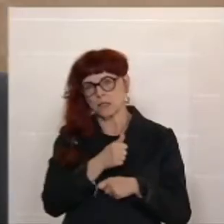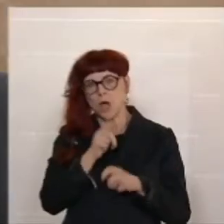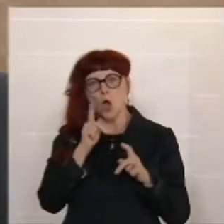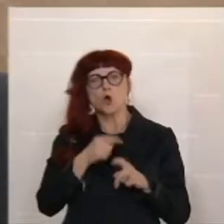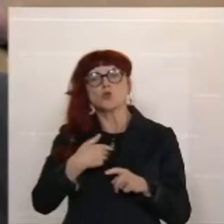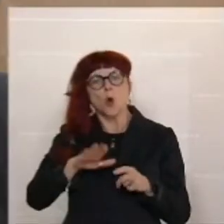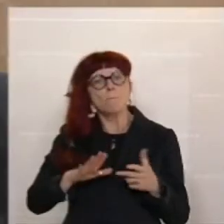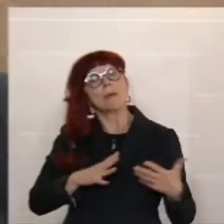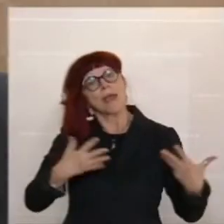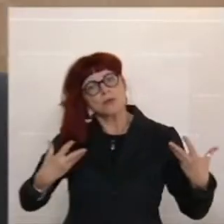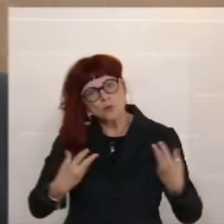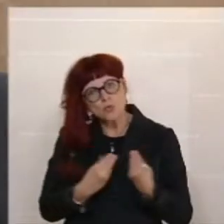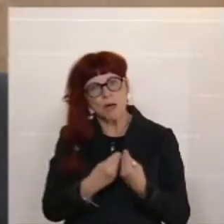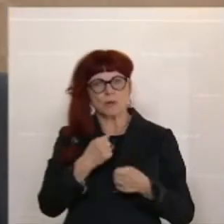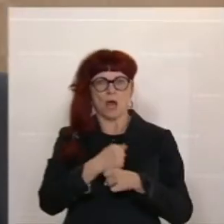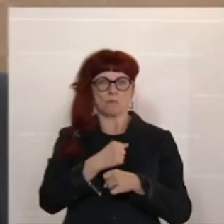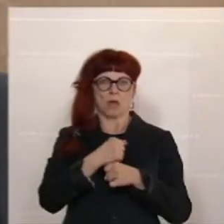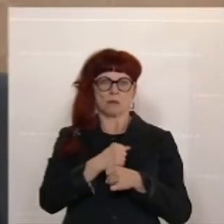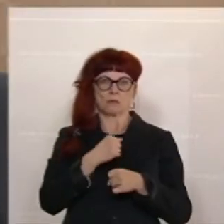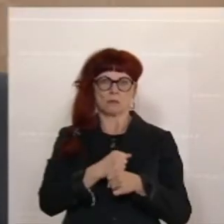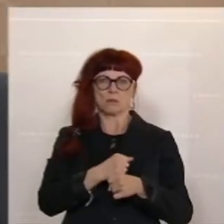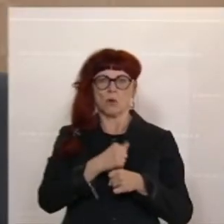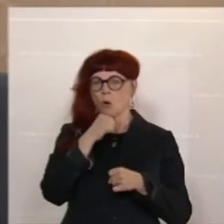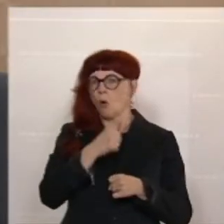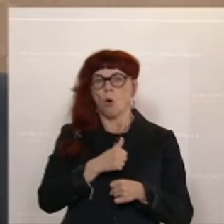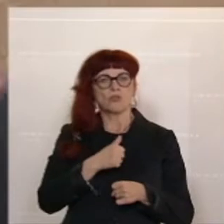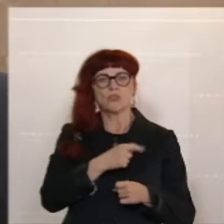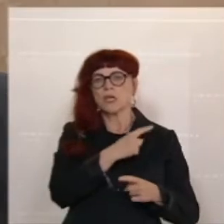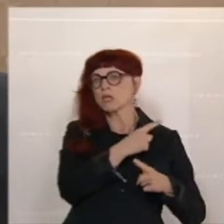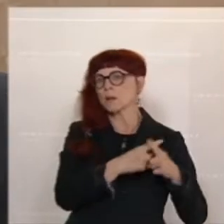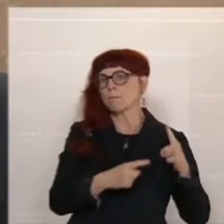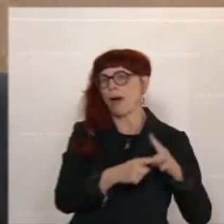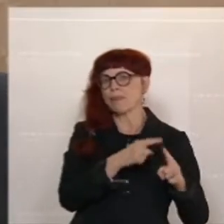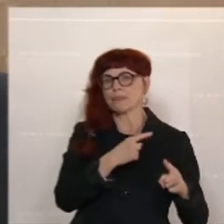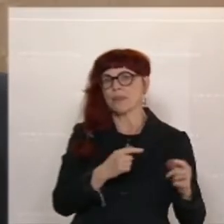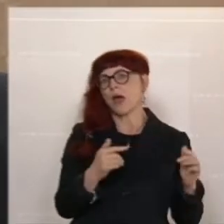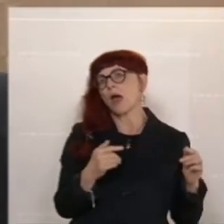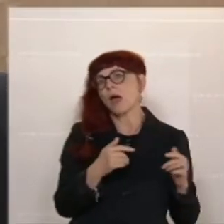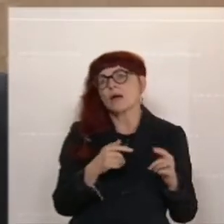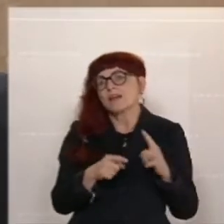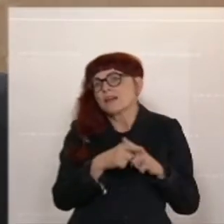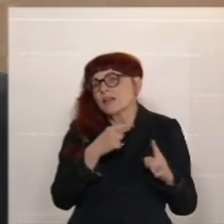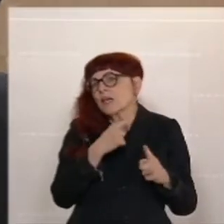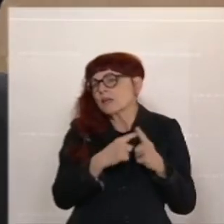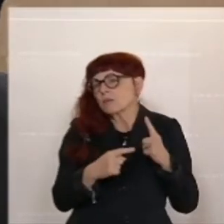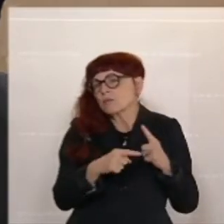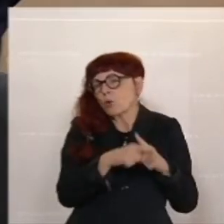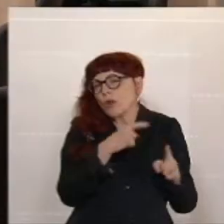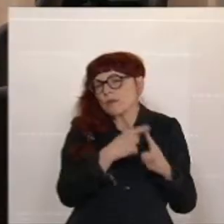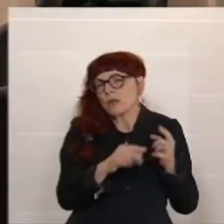Republik achten und auf Gemeinsamkeit und nicht auf parteipolitischen Populismus. Ansonsten ist es nicht zu erklären.